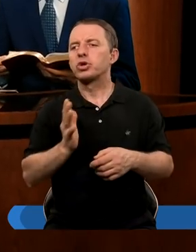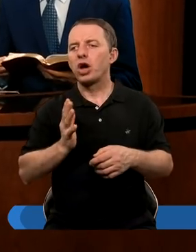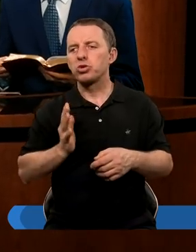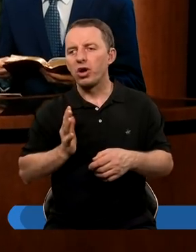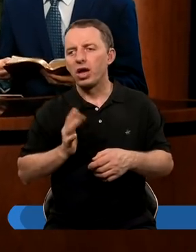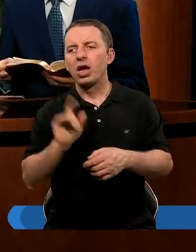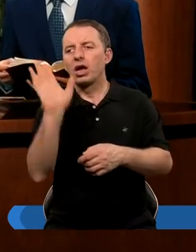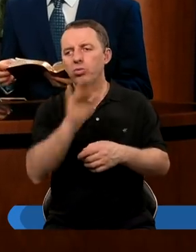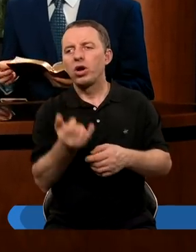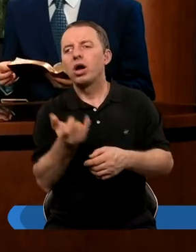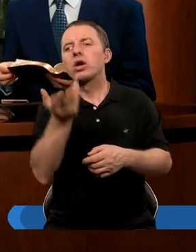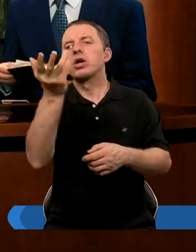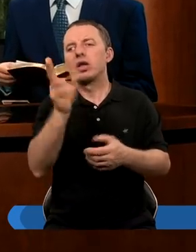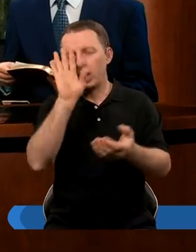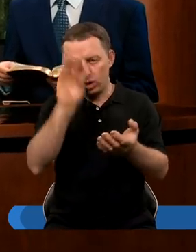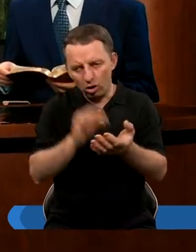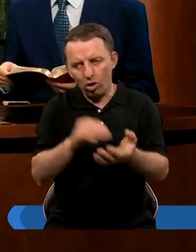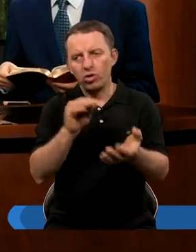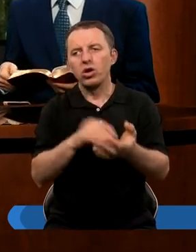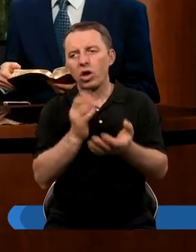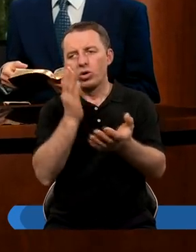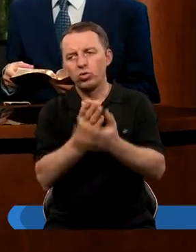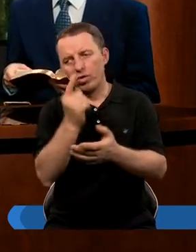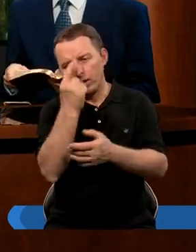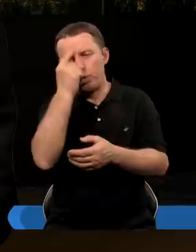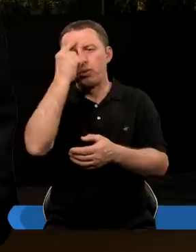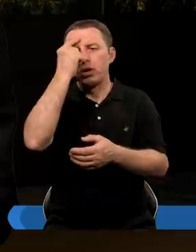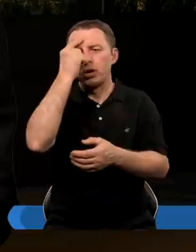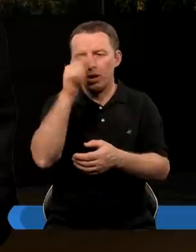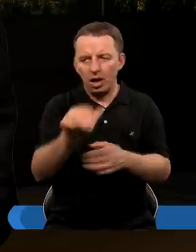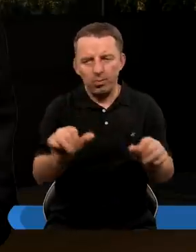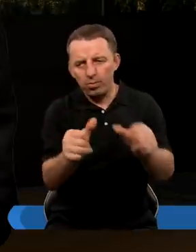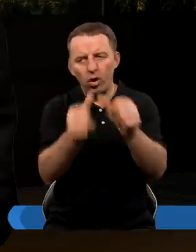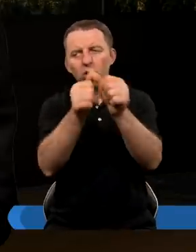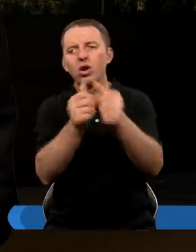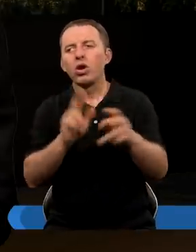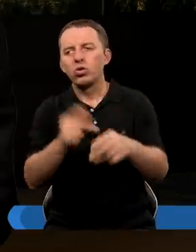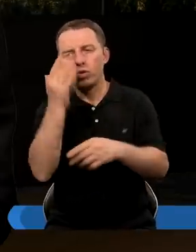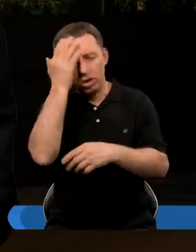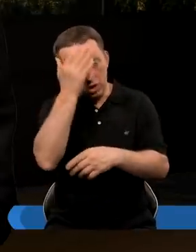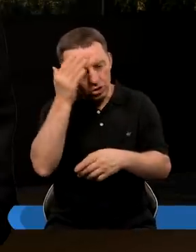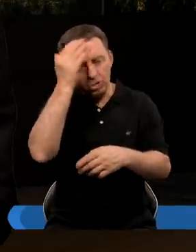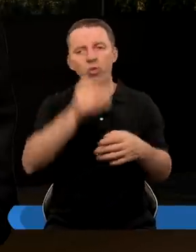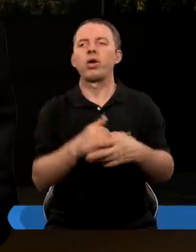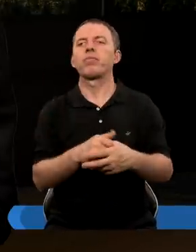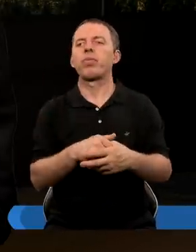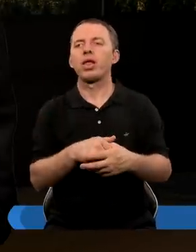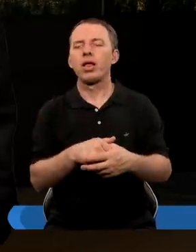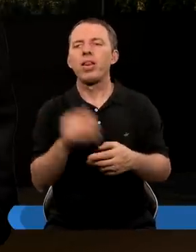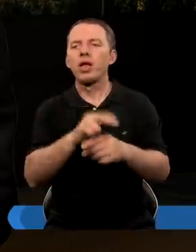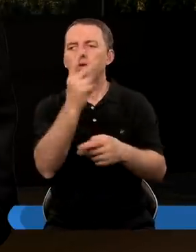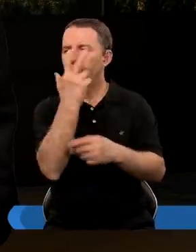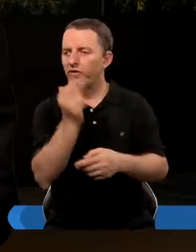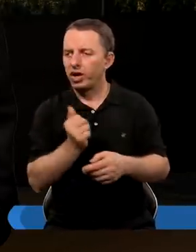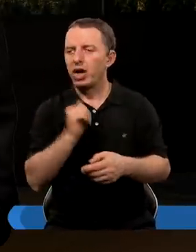przeżywa z Bogiem kilka doświadczeń, tak jak już wspomniałeś. Jest to ten posąg, który mu się przyśnił i tutaj